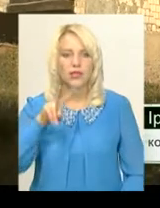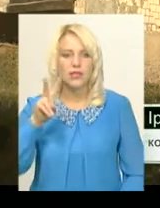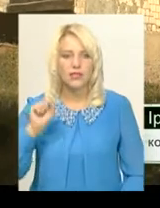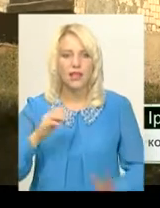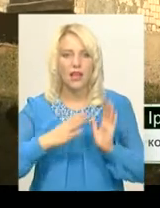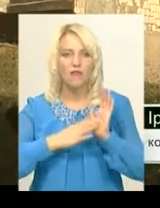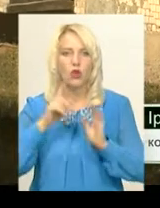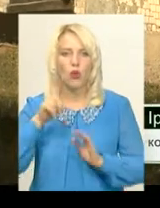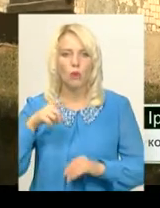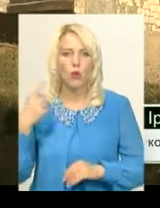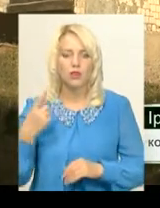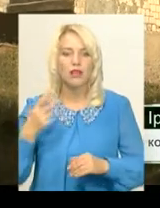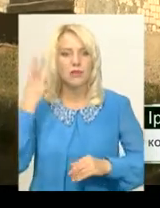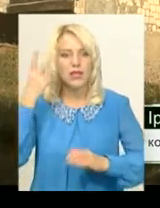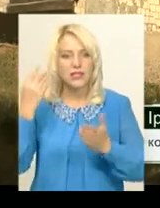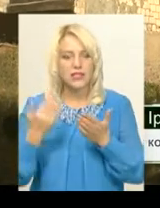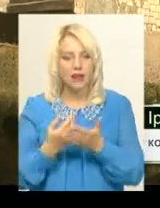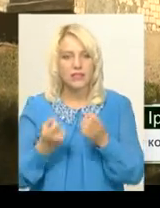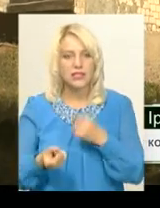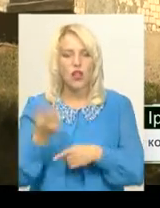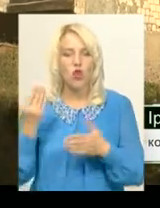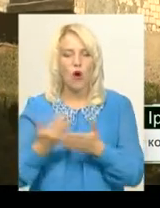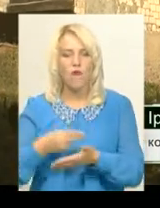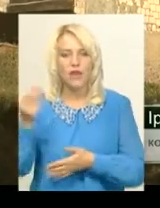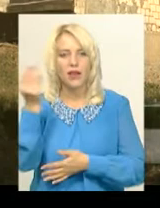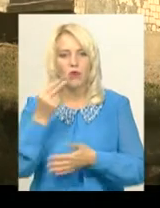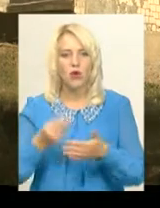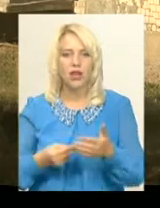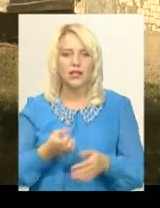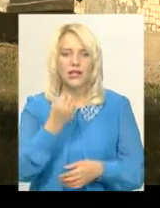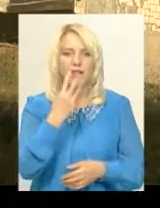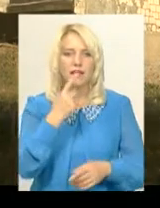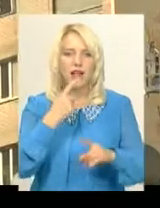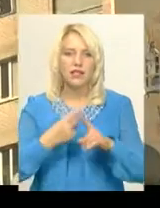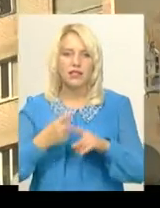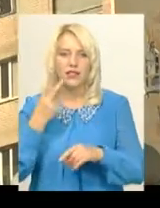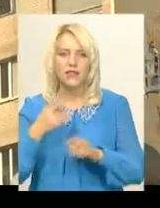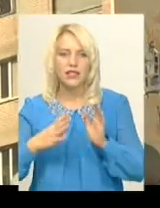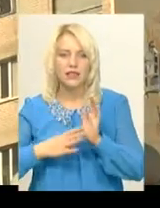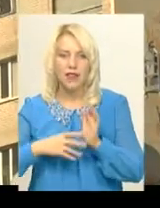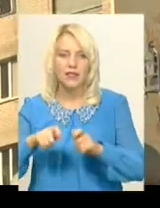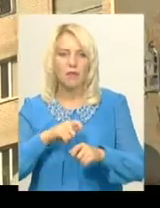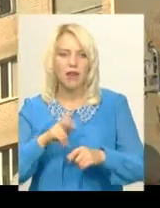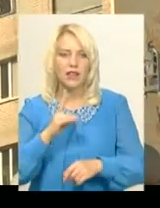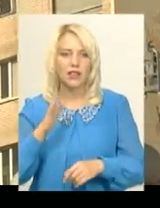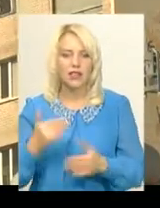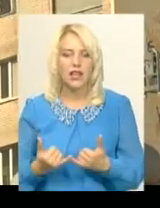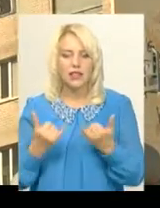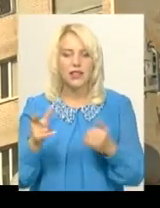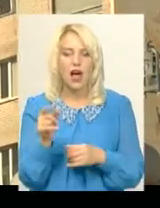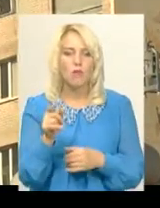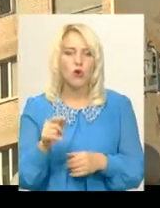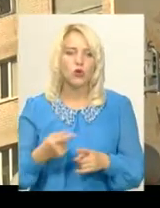Хмельницькому з'явиться новий мурал. Площа муралу – 13х29 квадратних метрів. Для подружжя художників з Івано